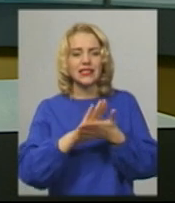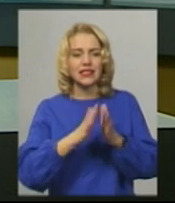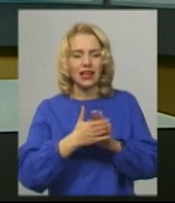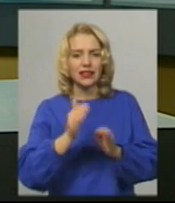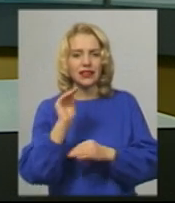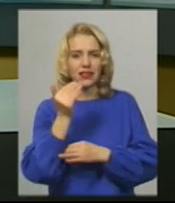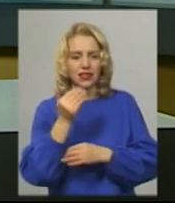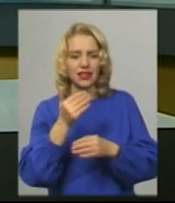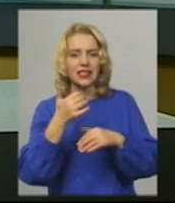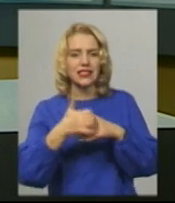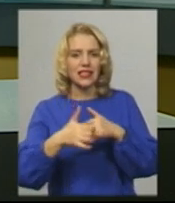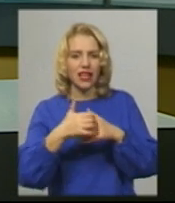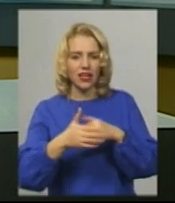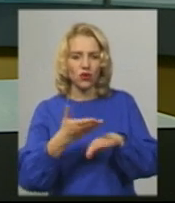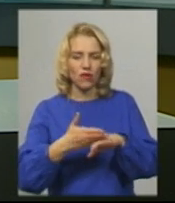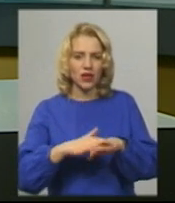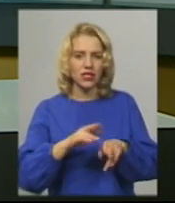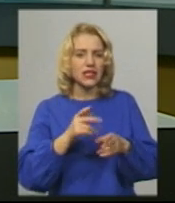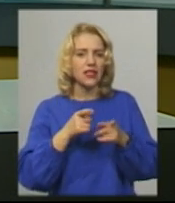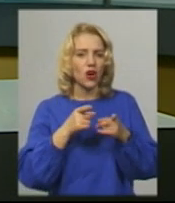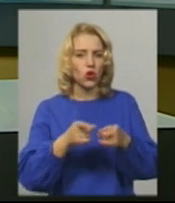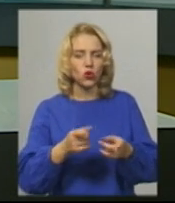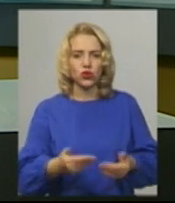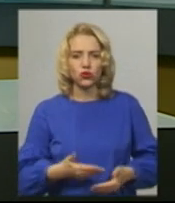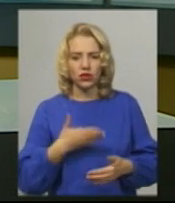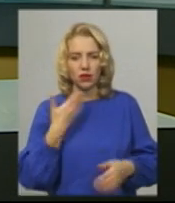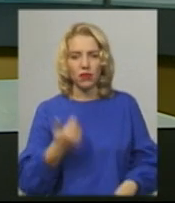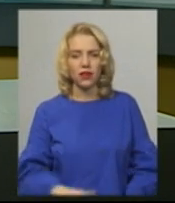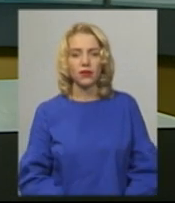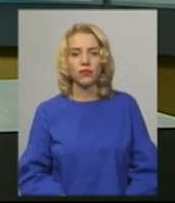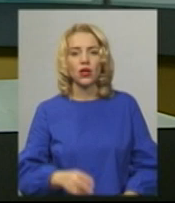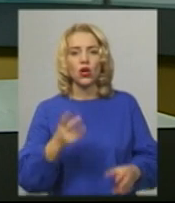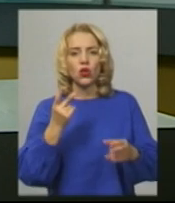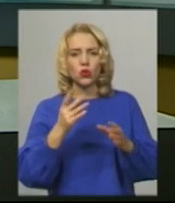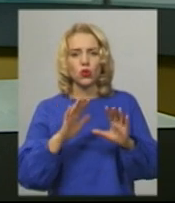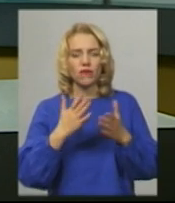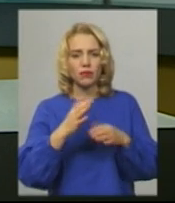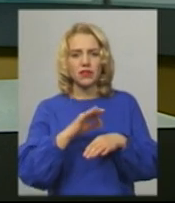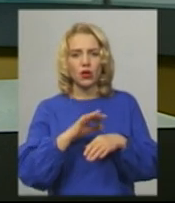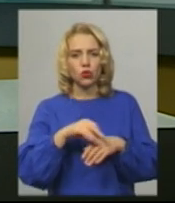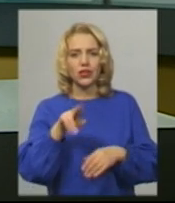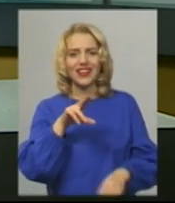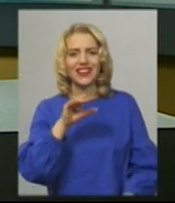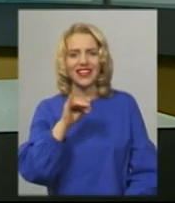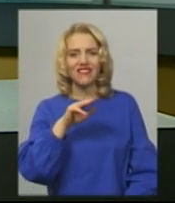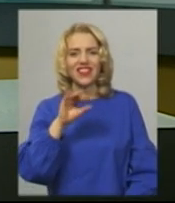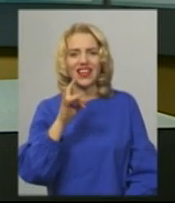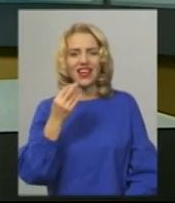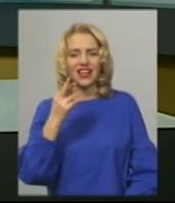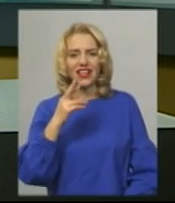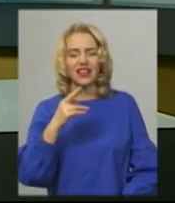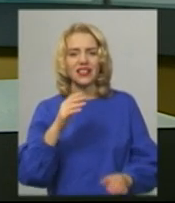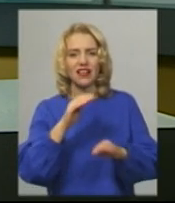важкості. Її життю загрози немає. Другий випадок захворювання на дифтерію за останні 10 років зафіксували на